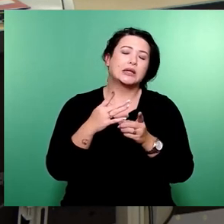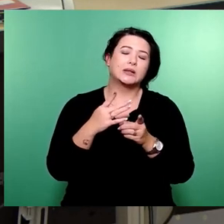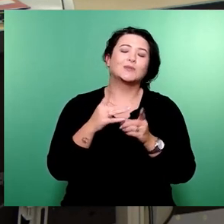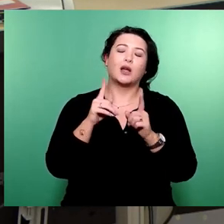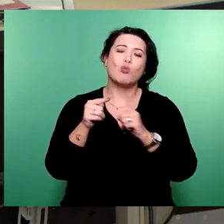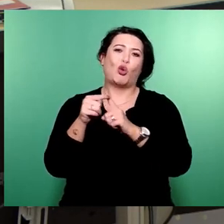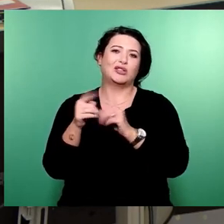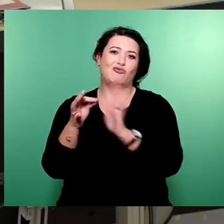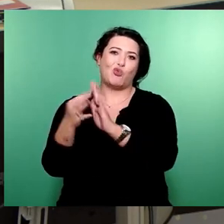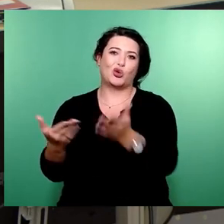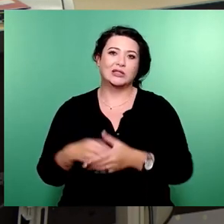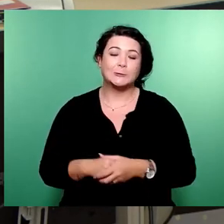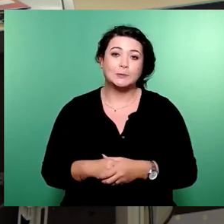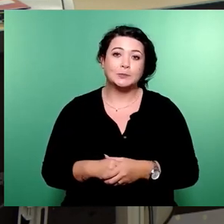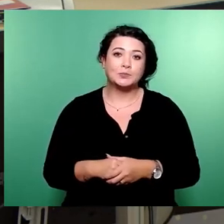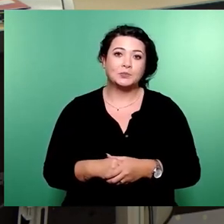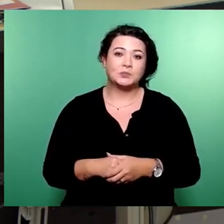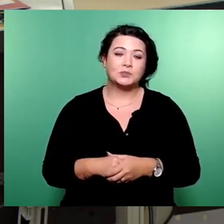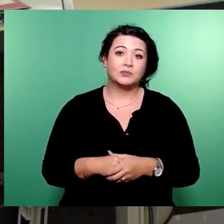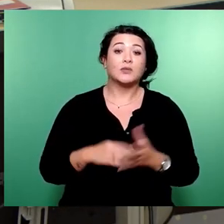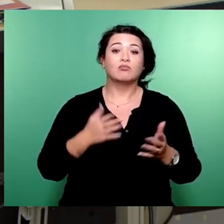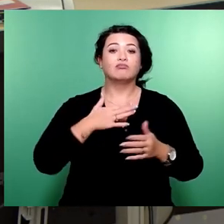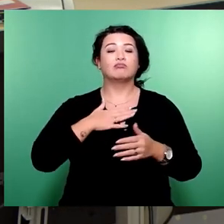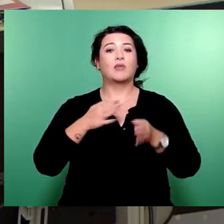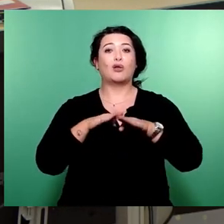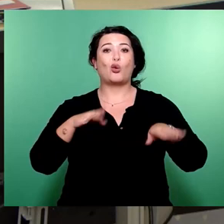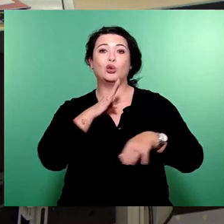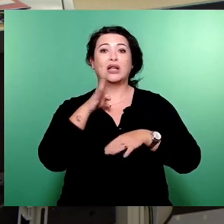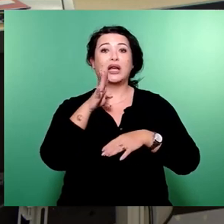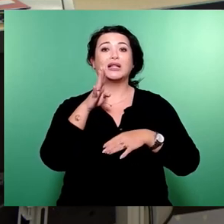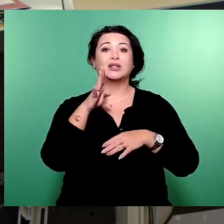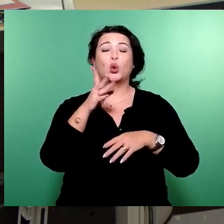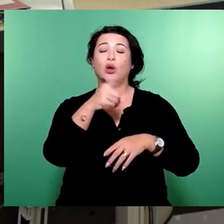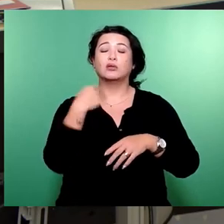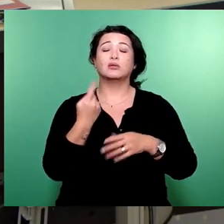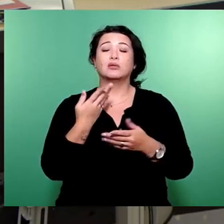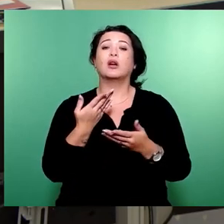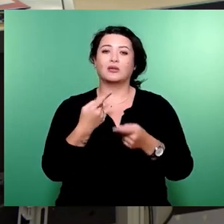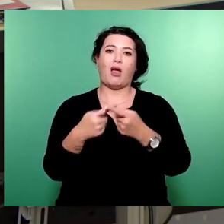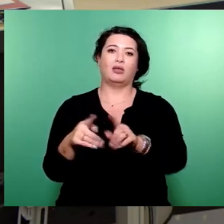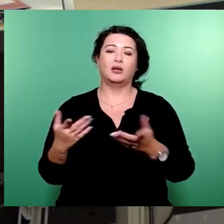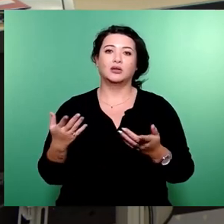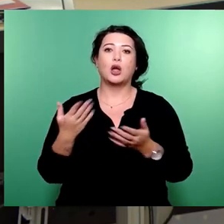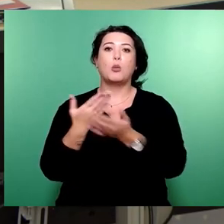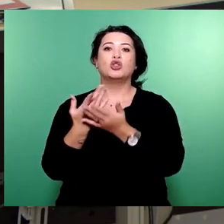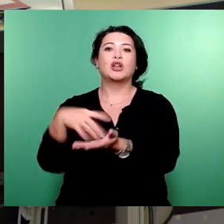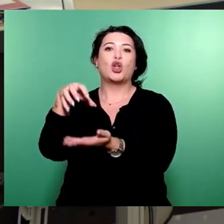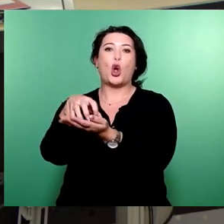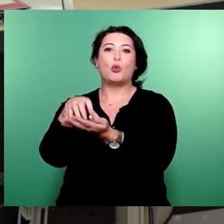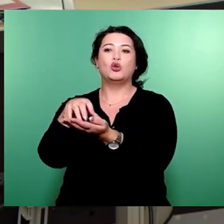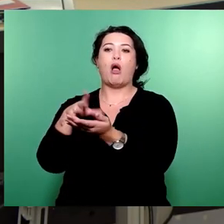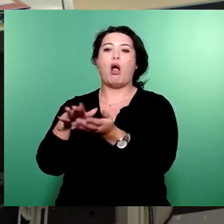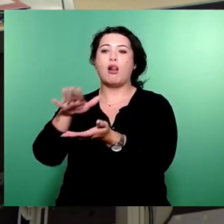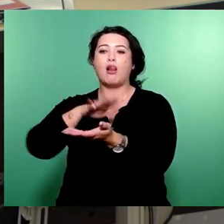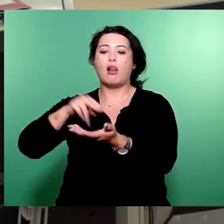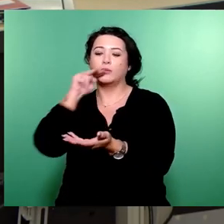Grundrichtung der AfD ist aber grundsätzlich eine andere. Versuchen, auch auf kommunaler Sicht, den Staat